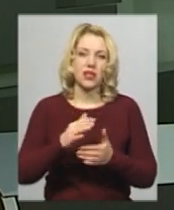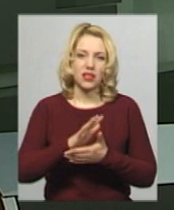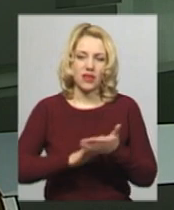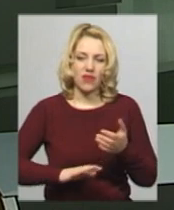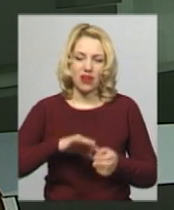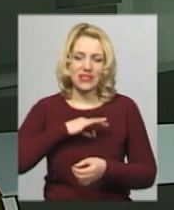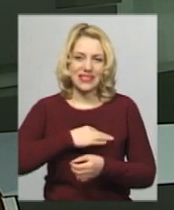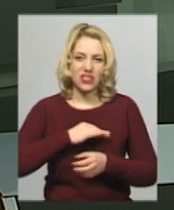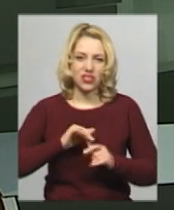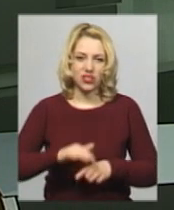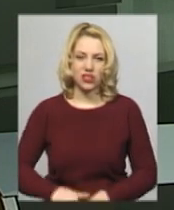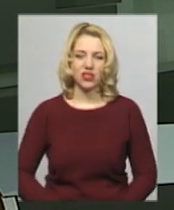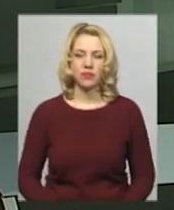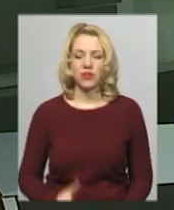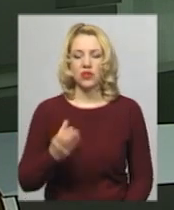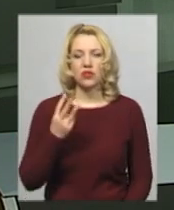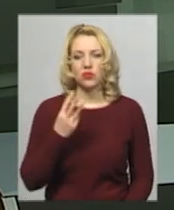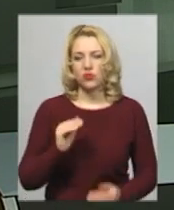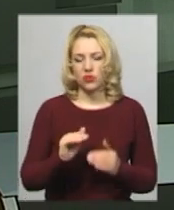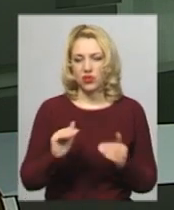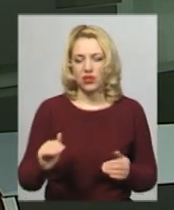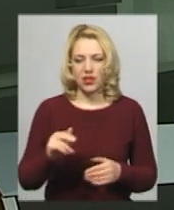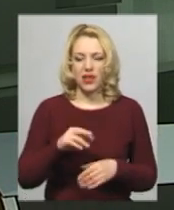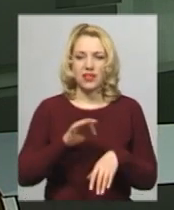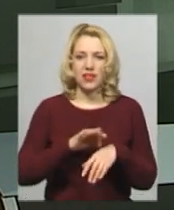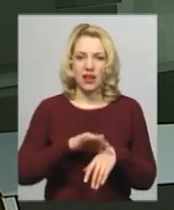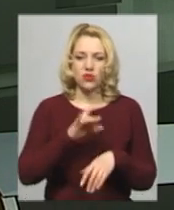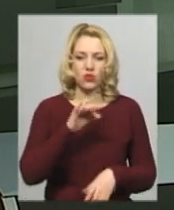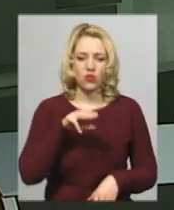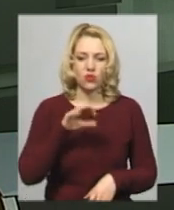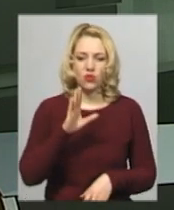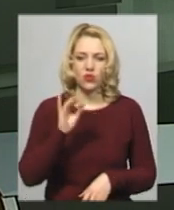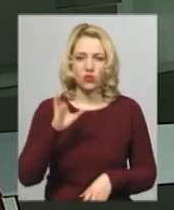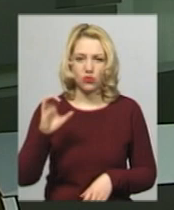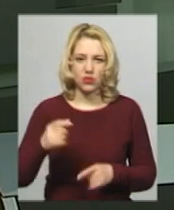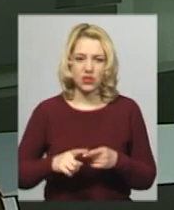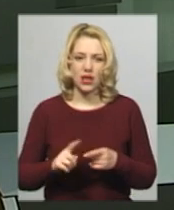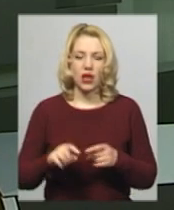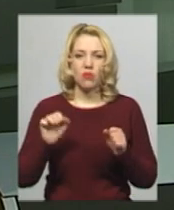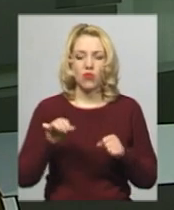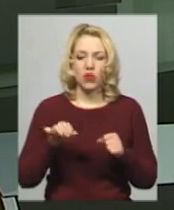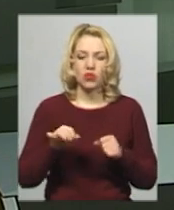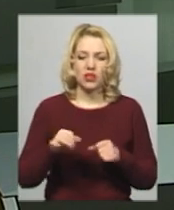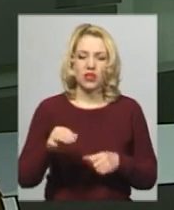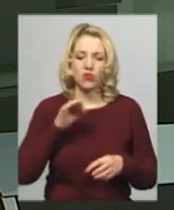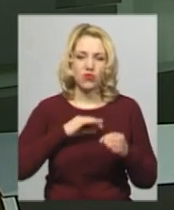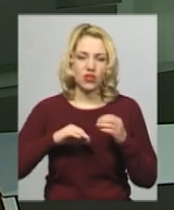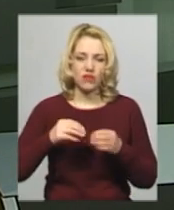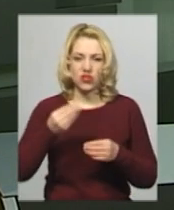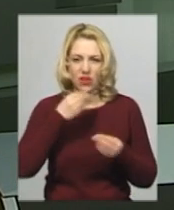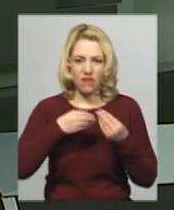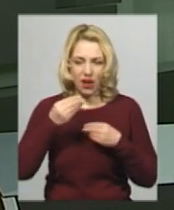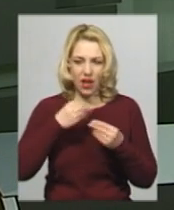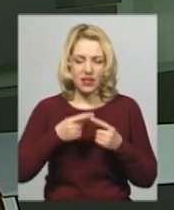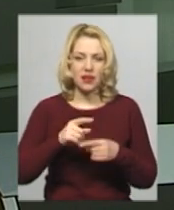Ще троє дітей з діагнозом ротовірусна інфекція, ймовірно, пов'язана з вживанням продукції молочної кухні, поступили до Хмельницької міської